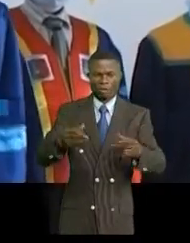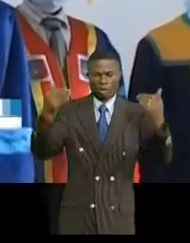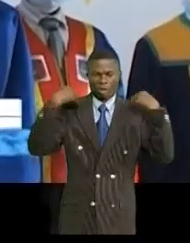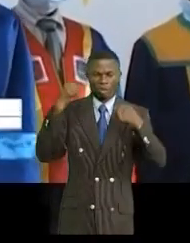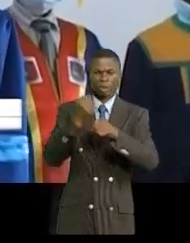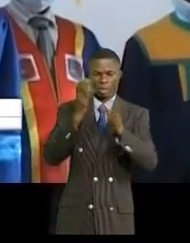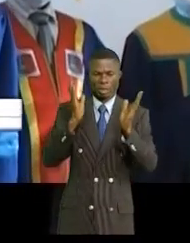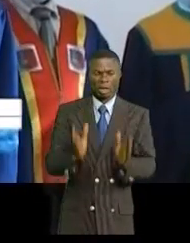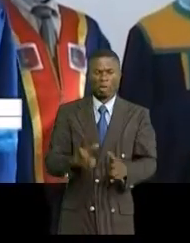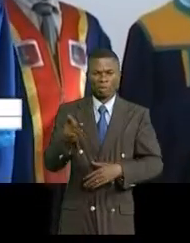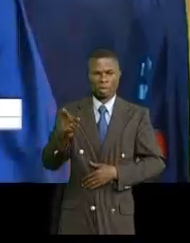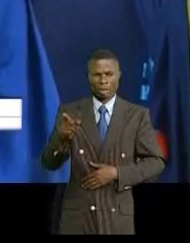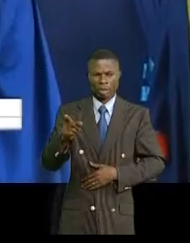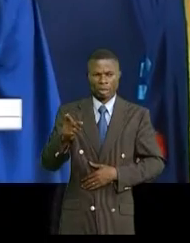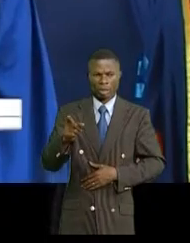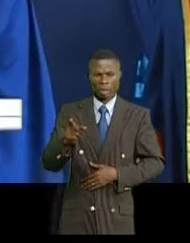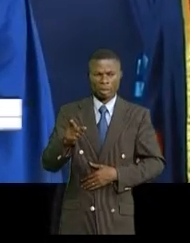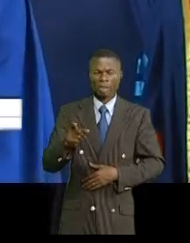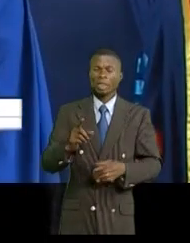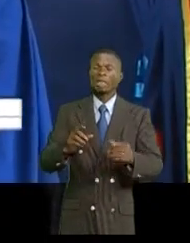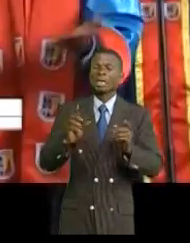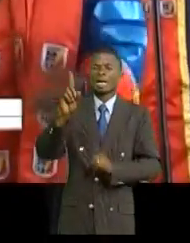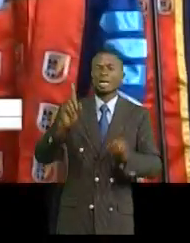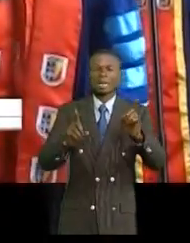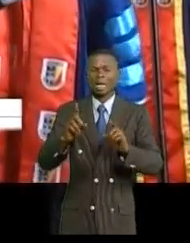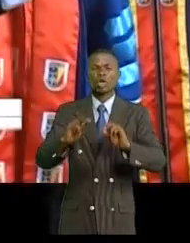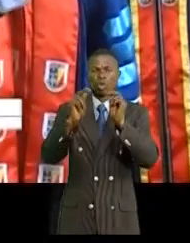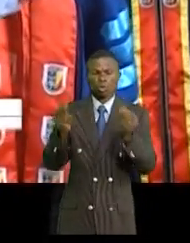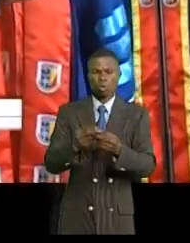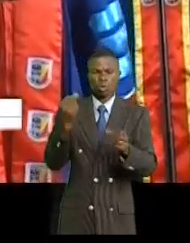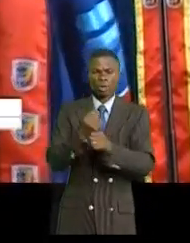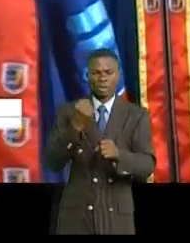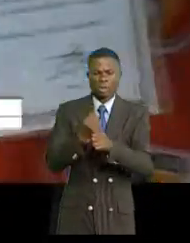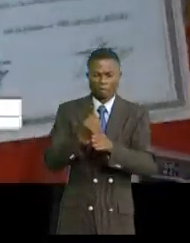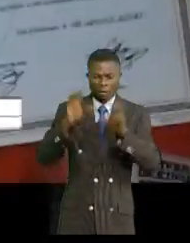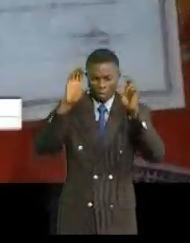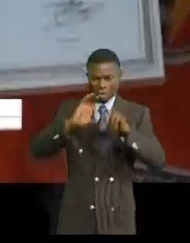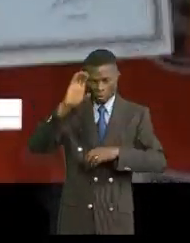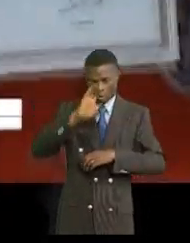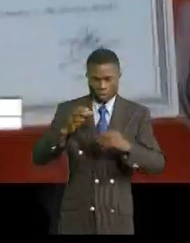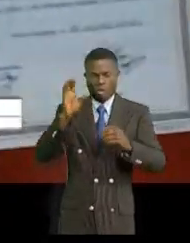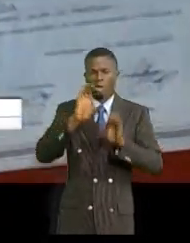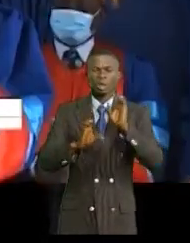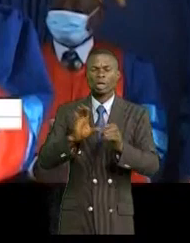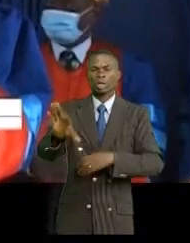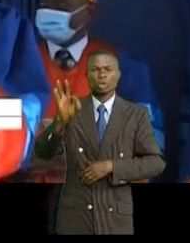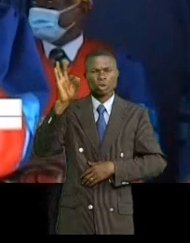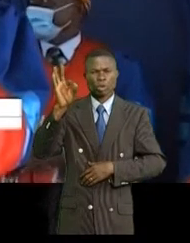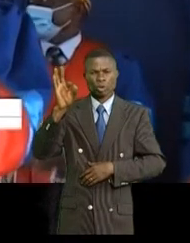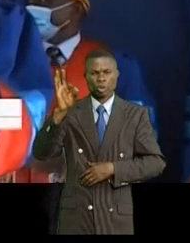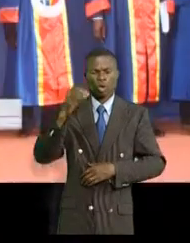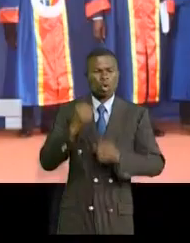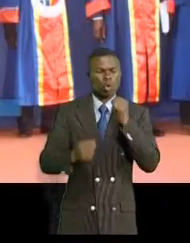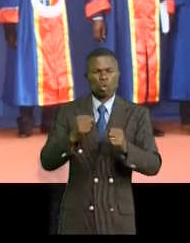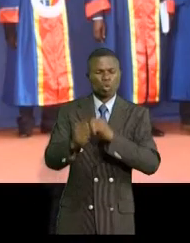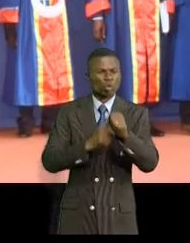Augustin Akatumbila, est de cette rare génération qui a enduré les recherches scientifiques. Il n'a pas lésigné sur ses énergies